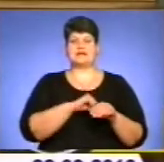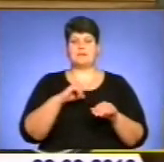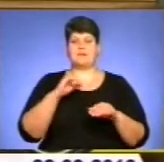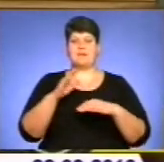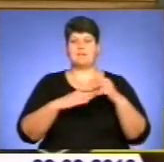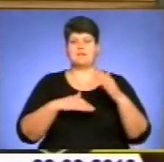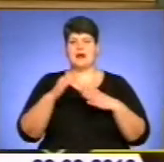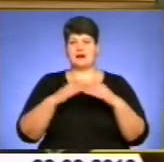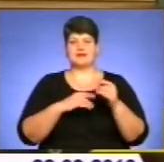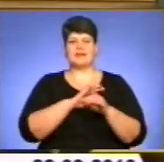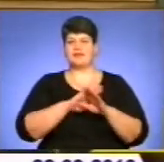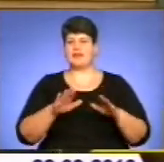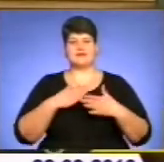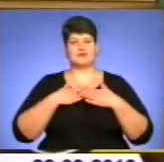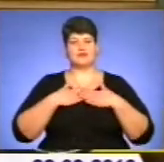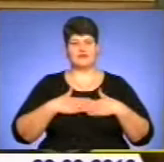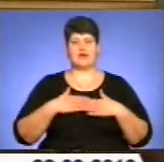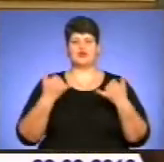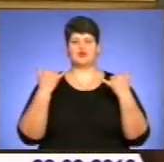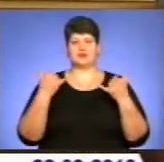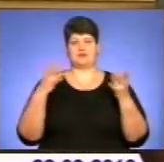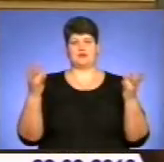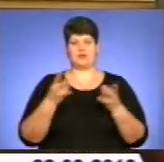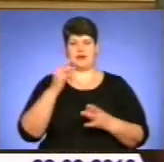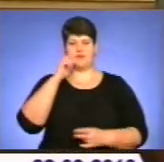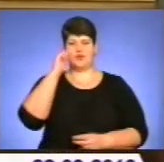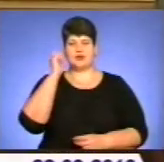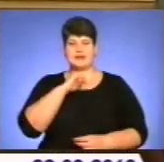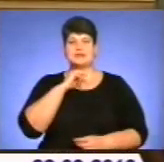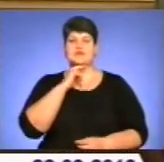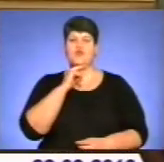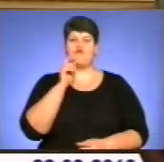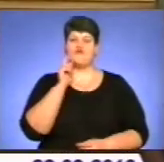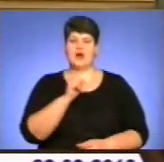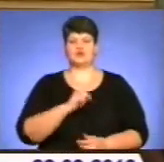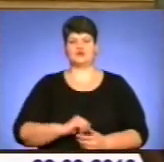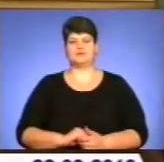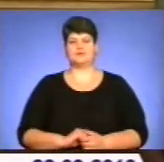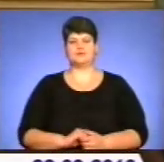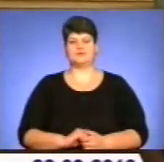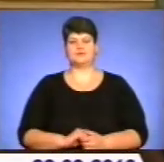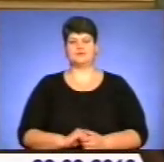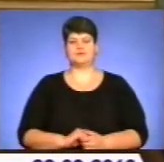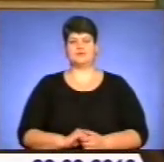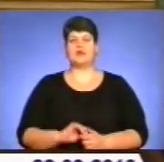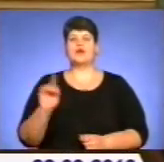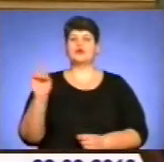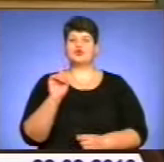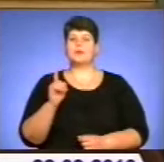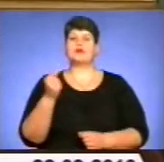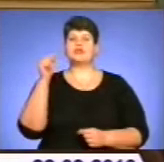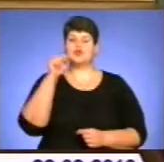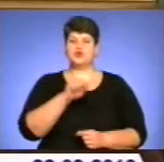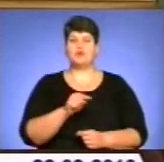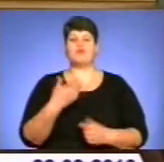задовольняють сучасних потреб України. Зауважу, що при цьому